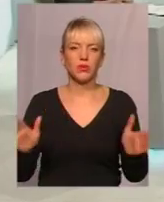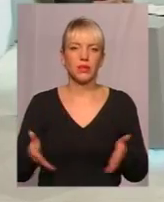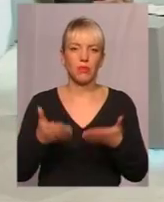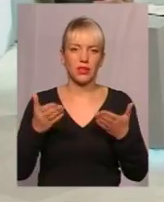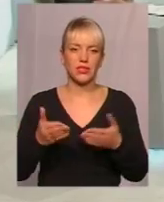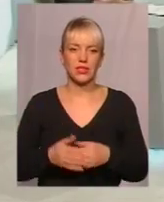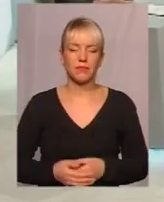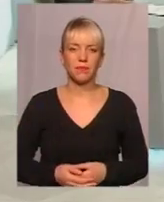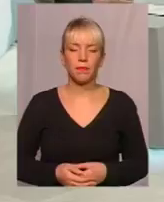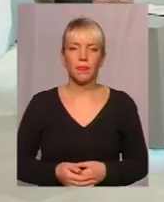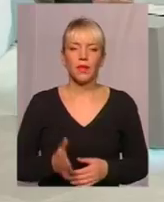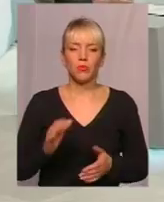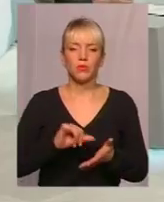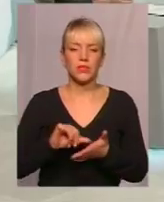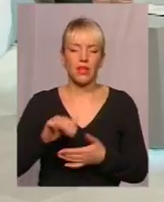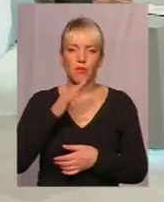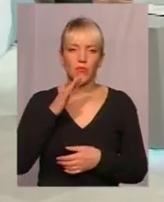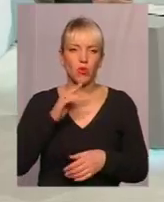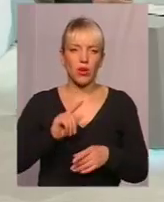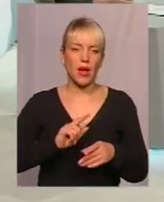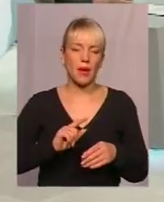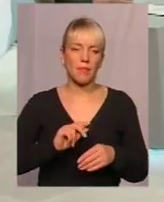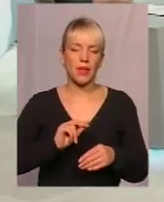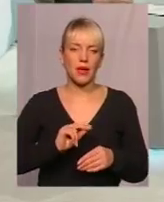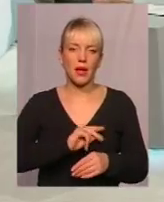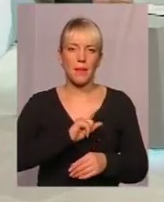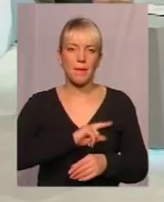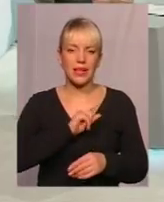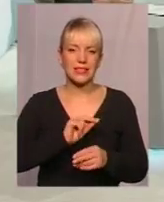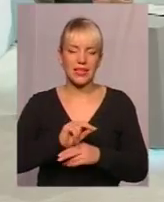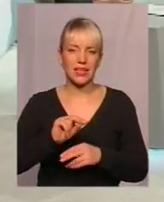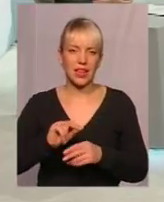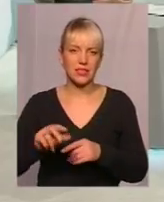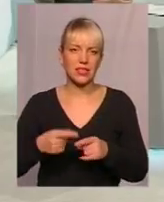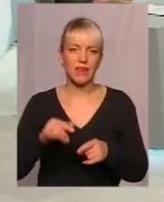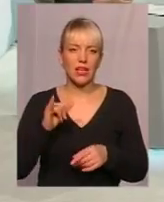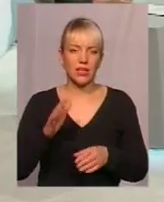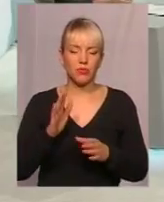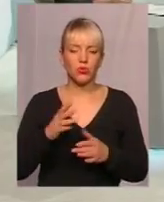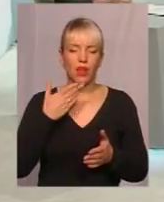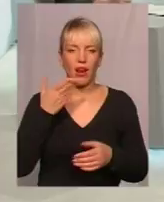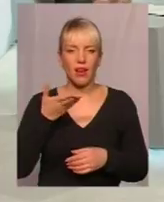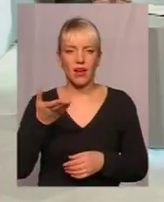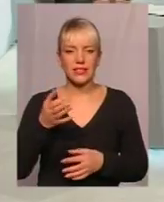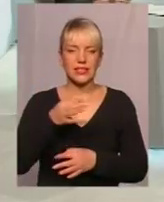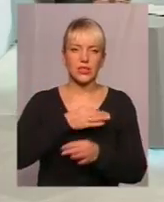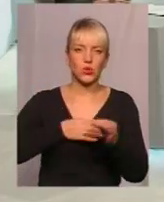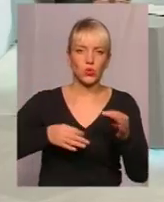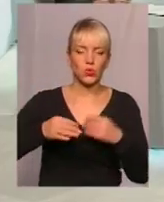Будуть представлено дуже багато мастер-классів, лекцій, дискуссійних груп, які мають некі теми.